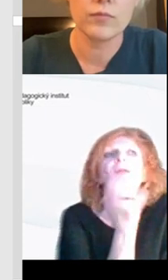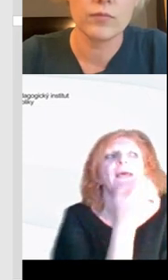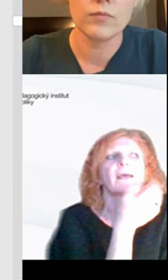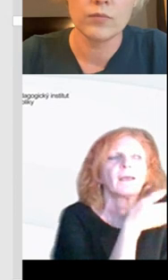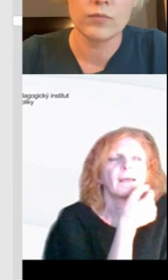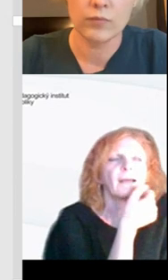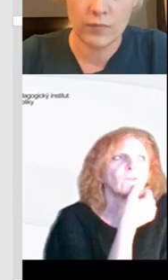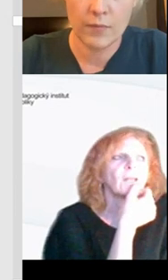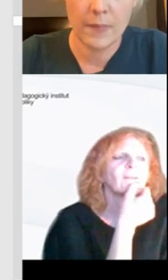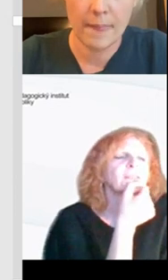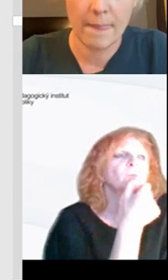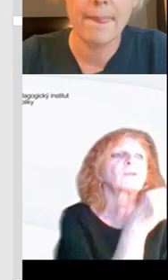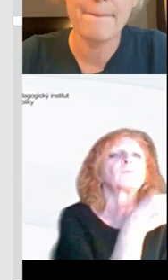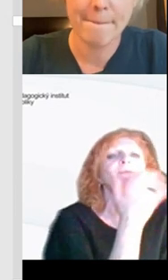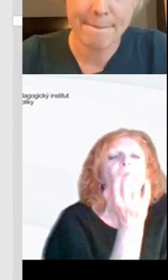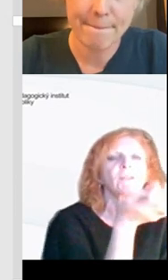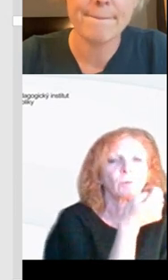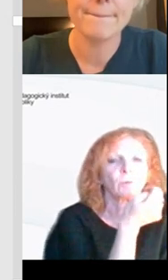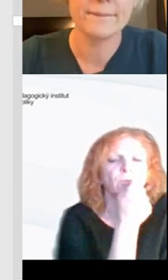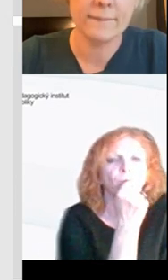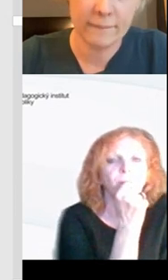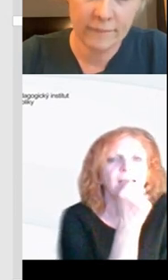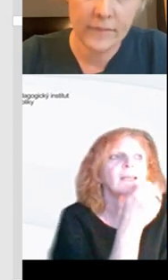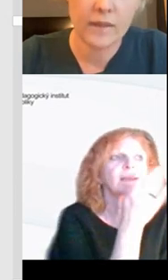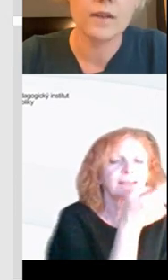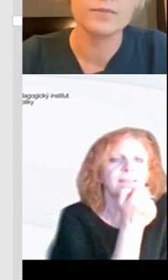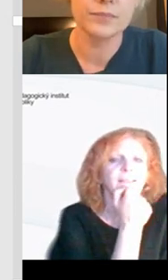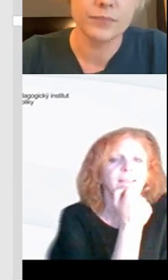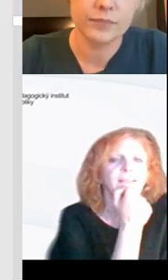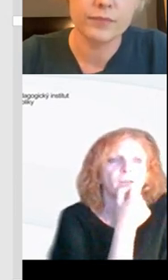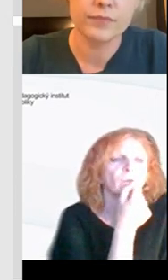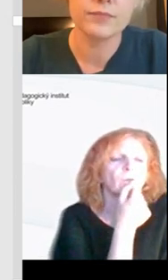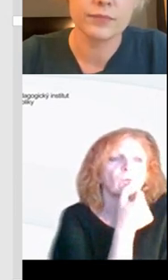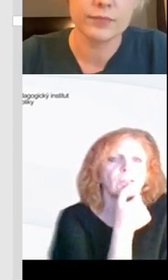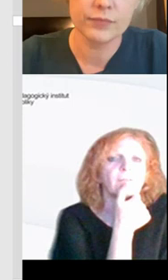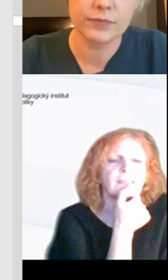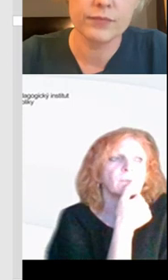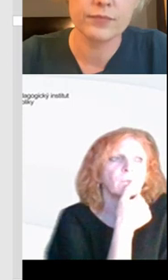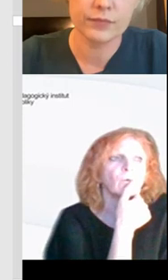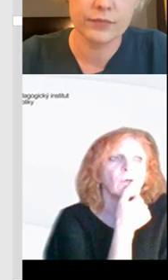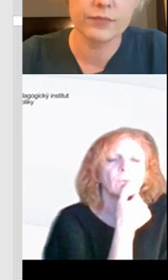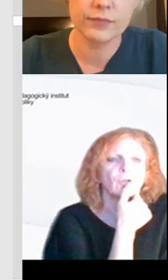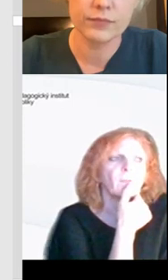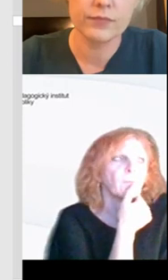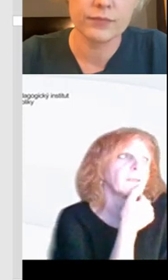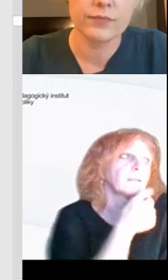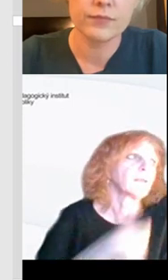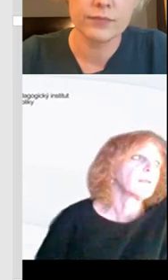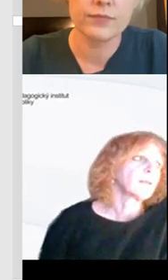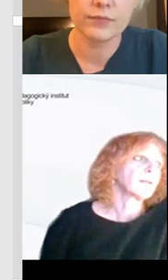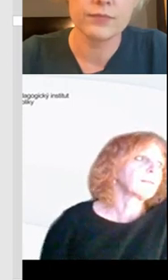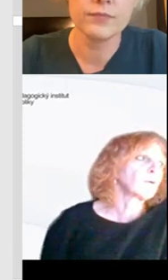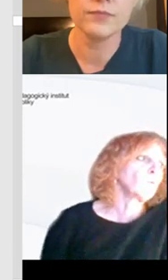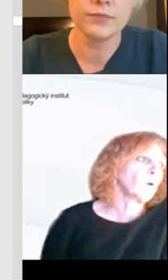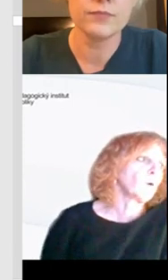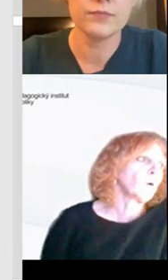věnujeme nácové sdělávacího programu převážně na druhém stupni, tak tady je dobré, že o tom už teď vlastně spolu můžeme mluvit.